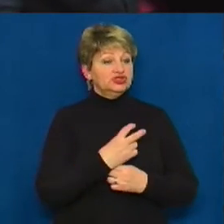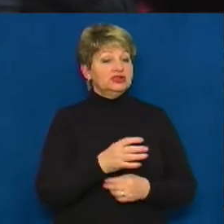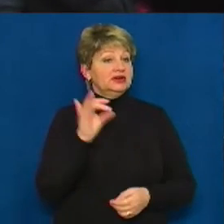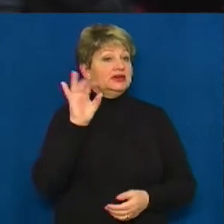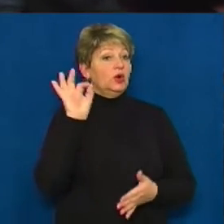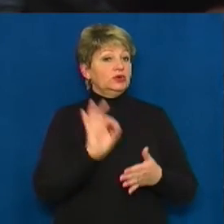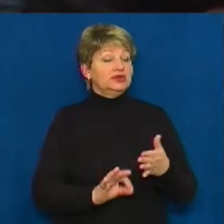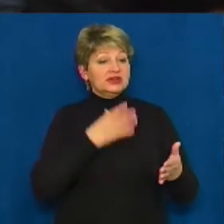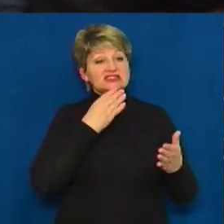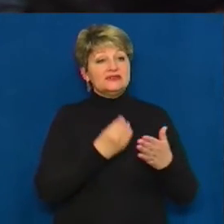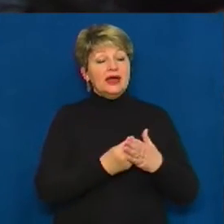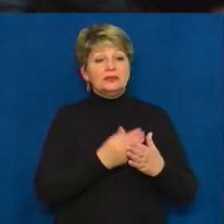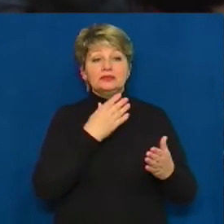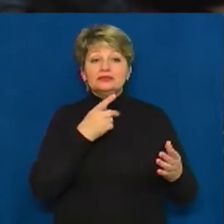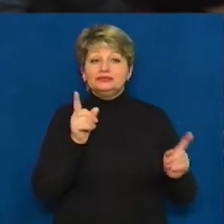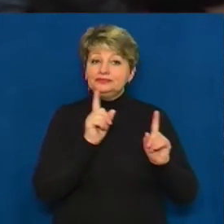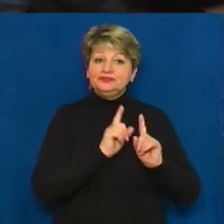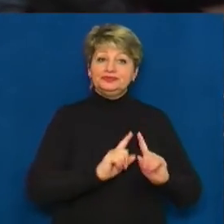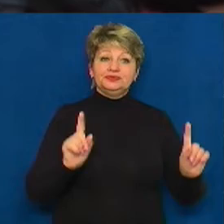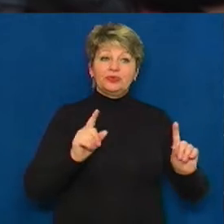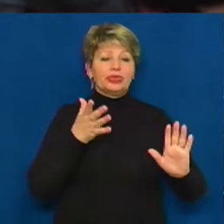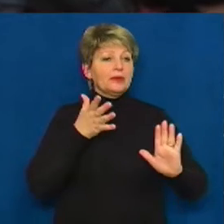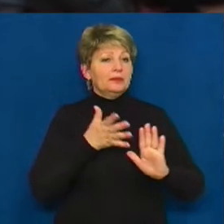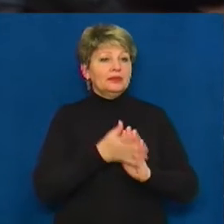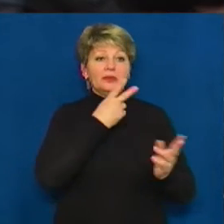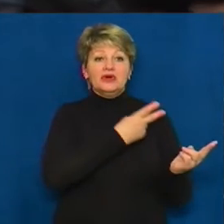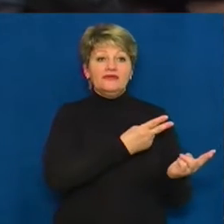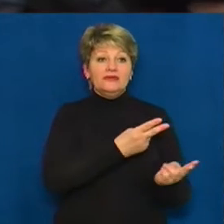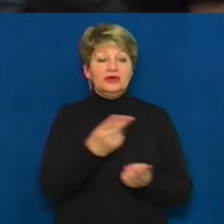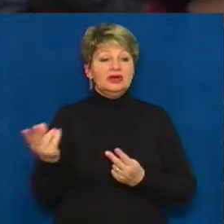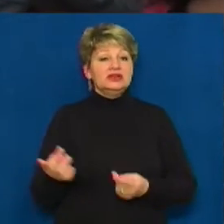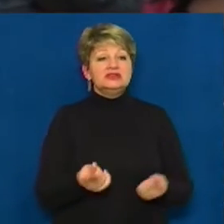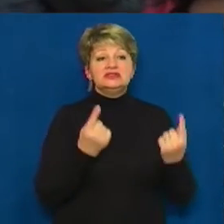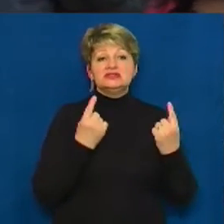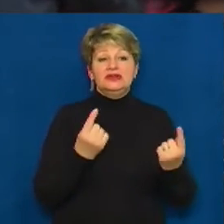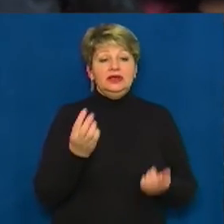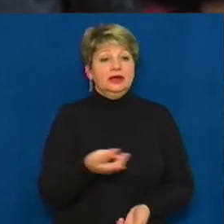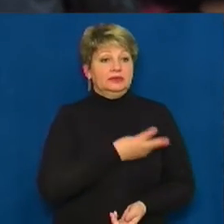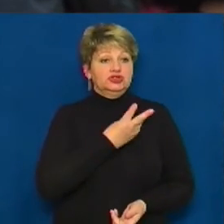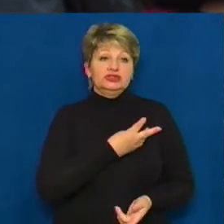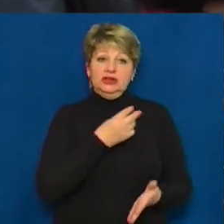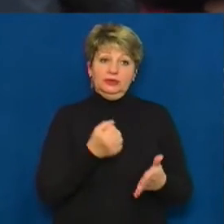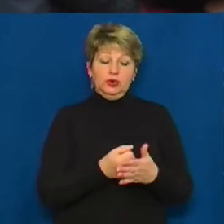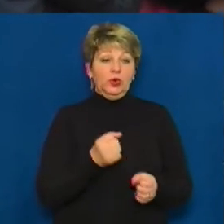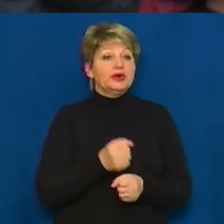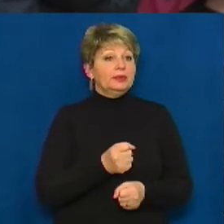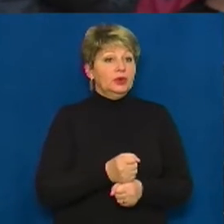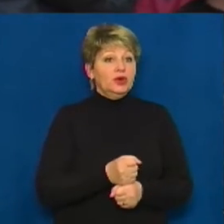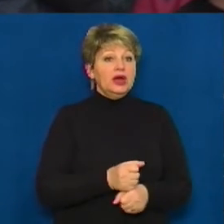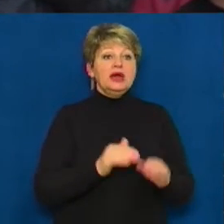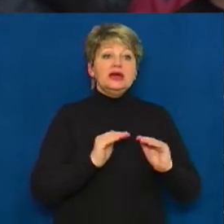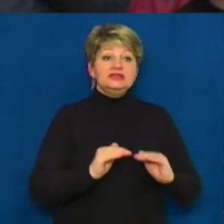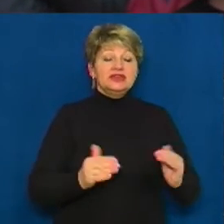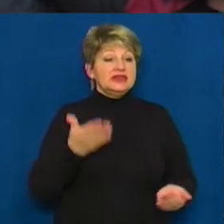зі своїм баченням, зі своїм розумінням і з великою жагою до роботи. Тому що дітей з дідних дуже